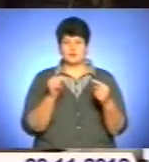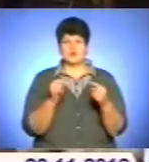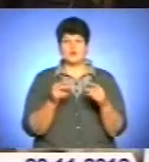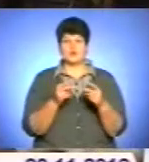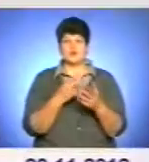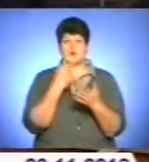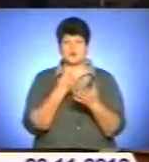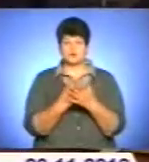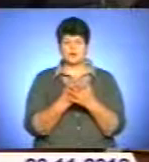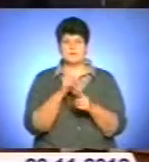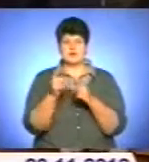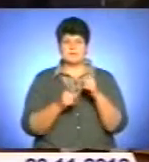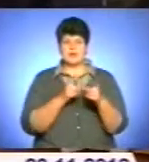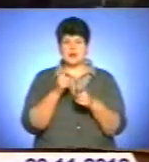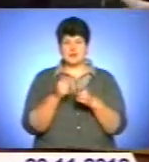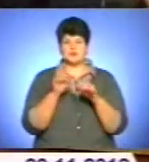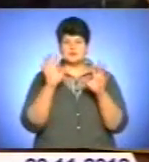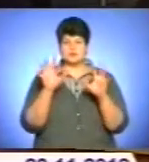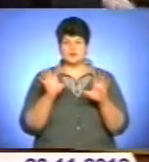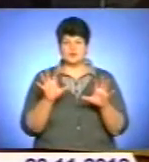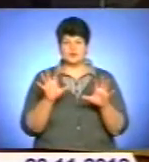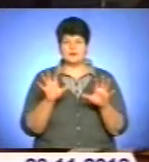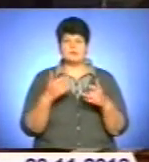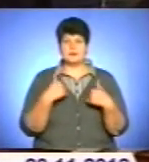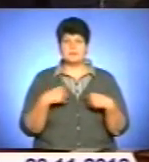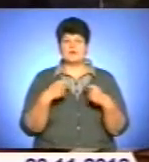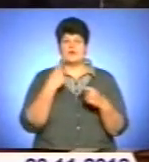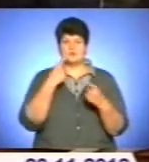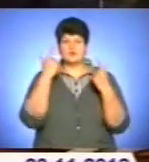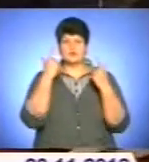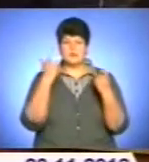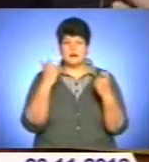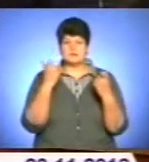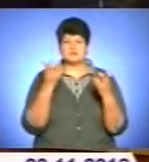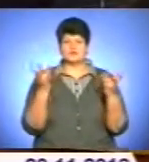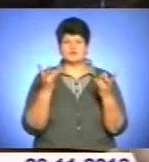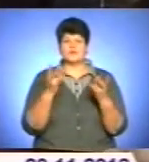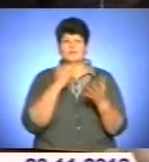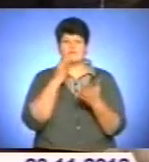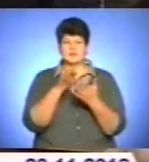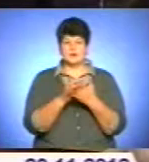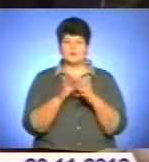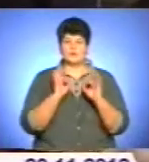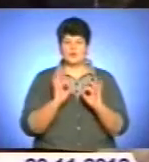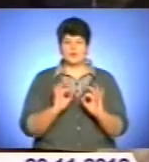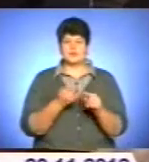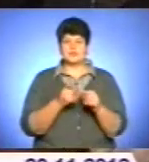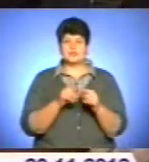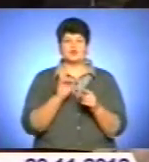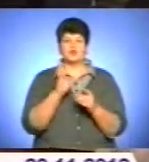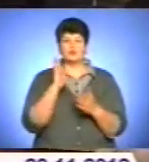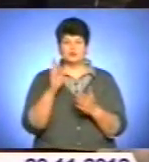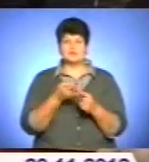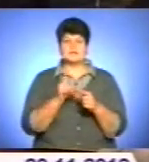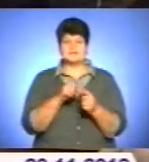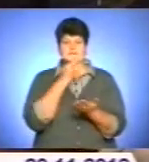ми допомагаємо інформацію від генерального прокурору, чи на тих подій, які вибори сказали, і хто за це приність